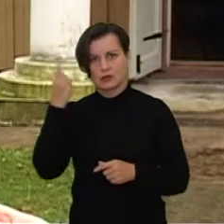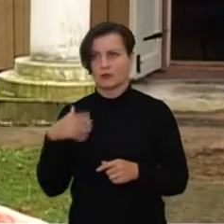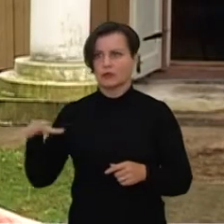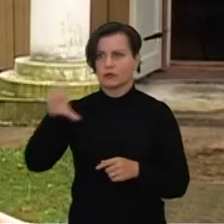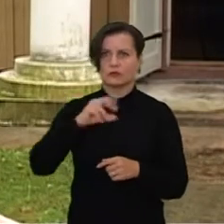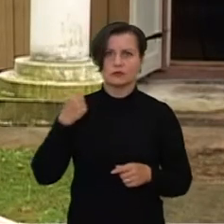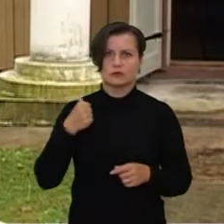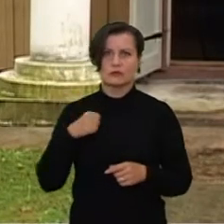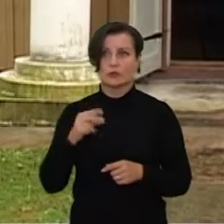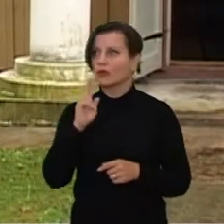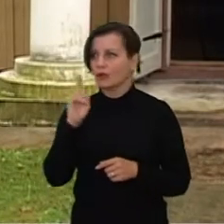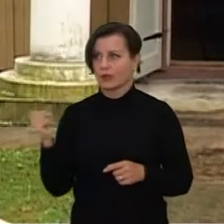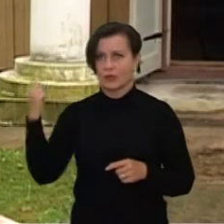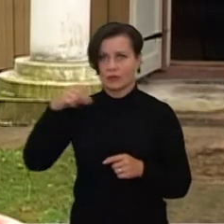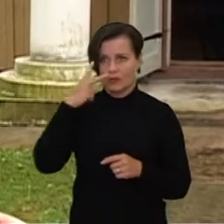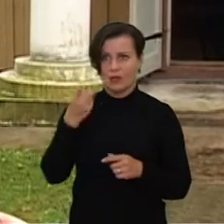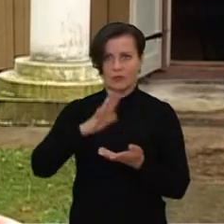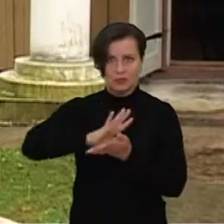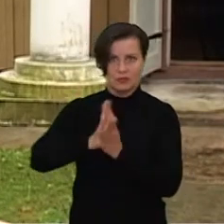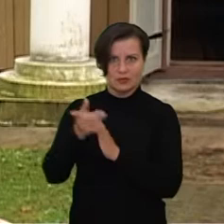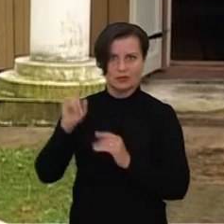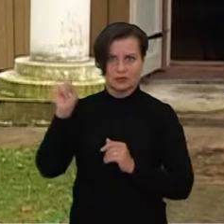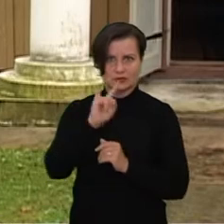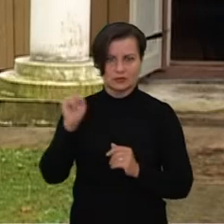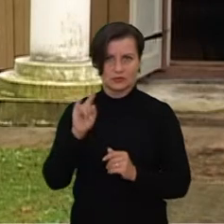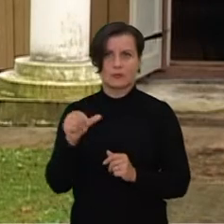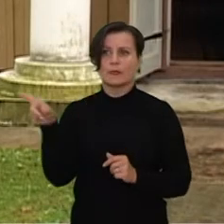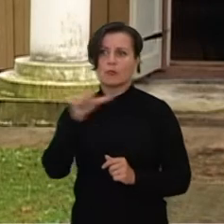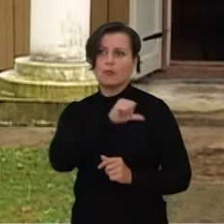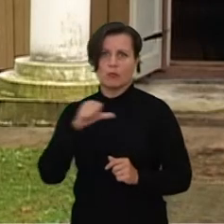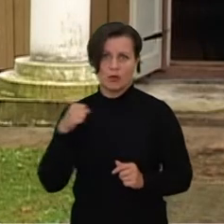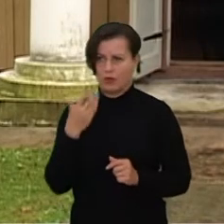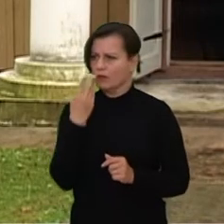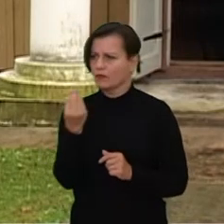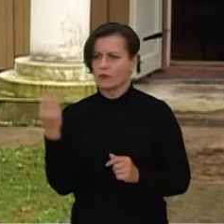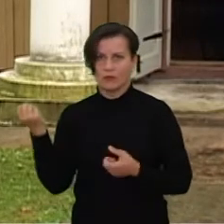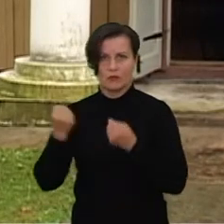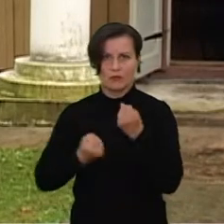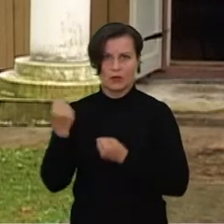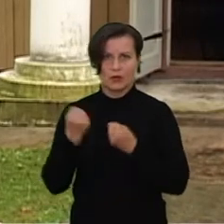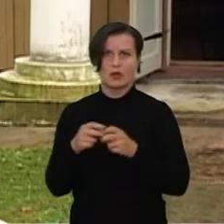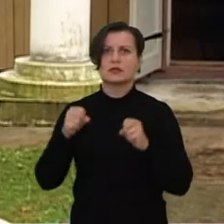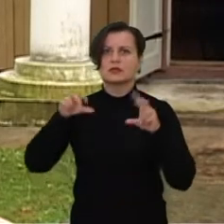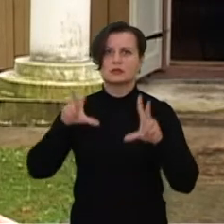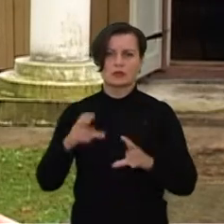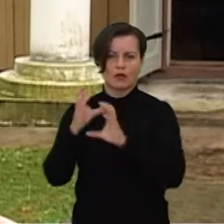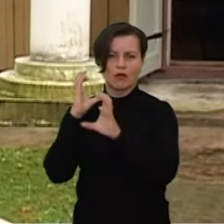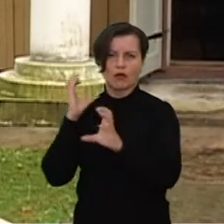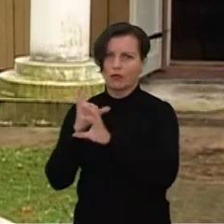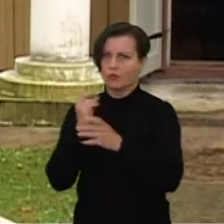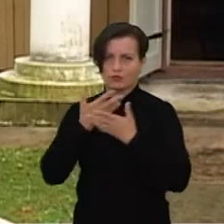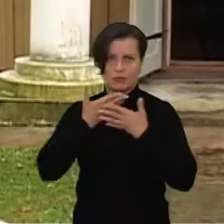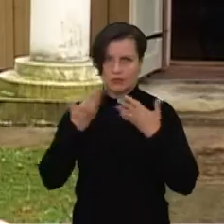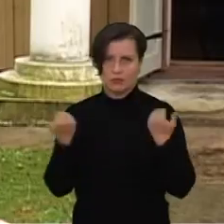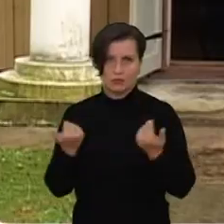Visi žmonės, kurie atvyko, kaip matot, pilna bažnytėlė, visi žmonės atvyko patys savo automobiliais, kiekie specialūs